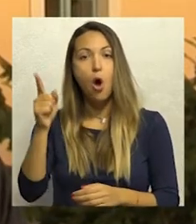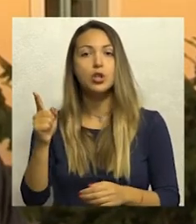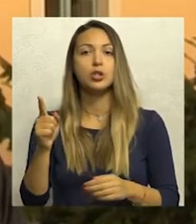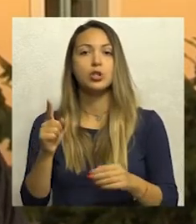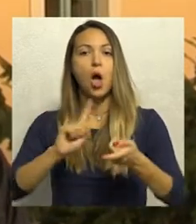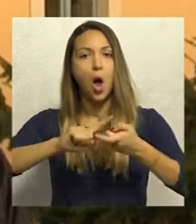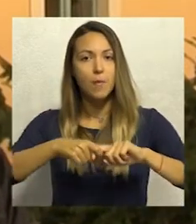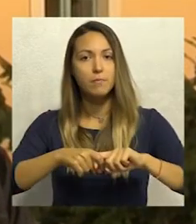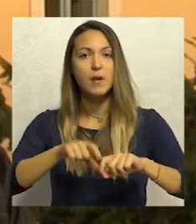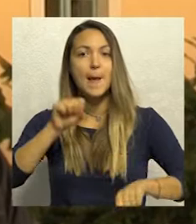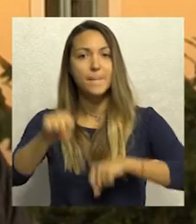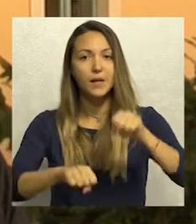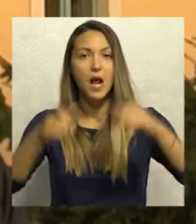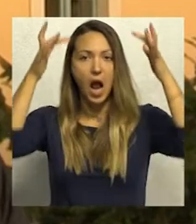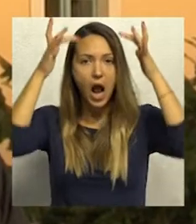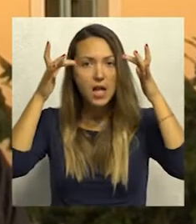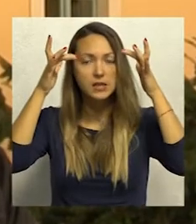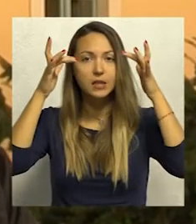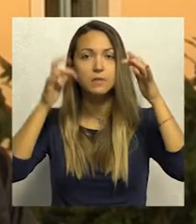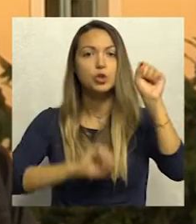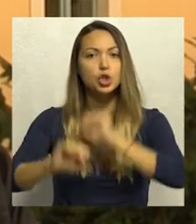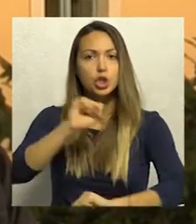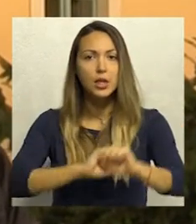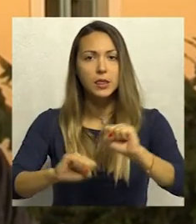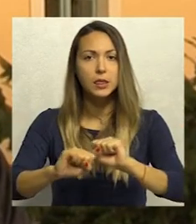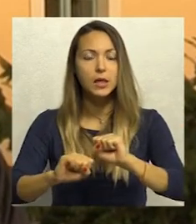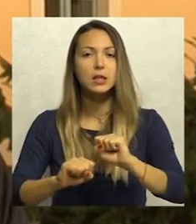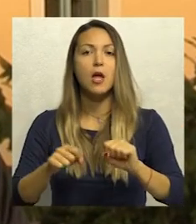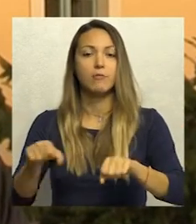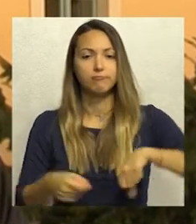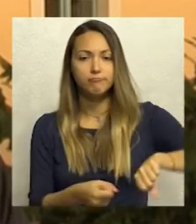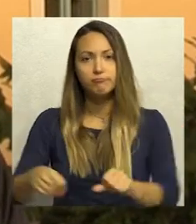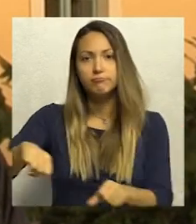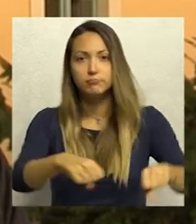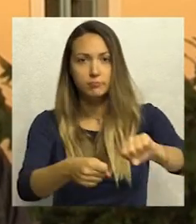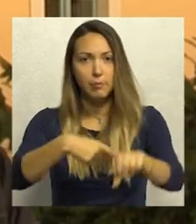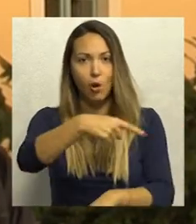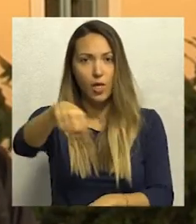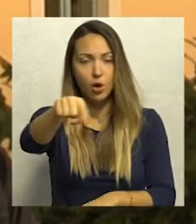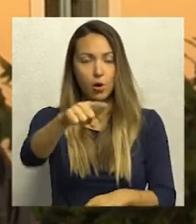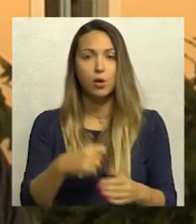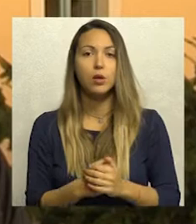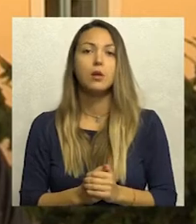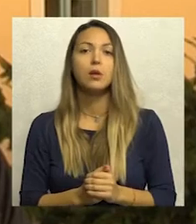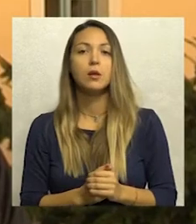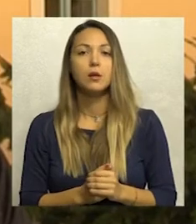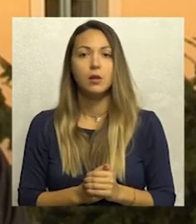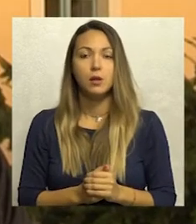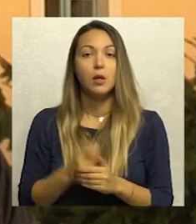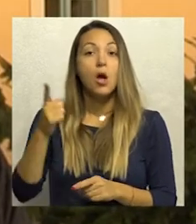naravno, sa opremom, biskličkom, kacigama i štitnicima voziti poligon, ali